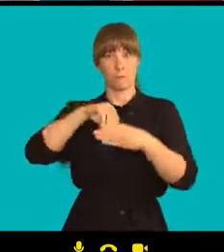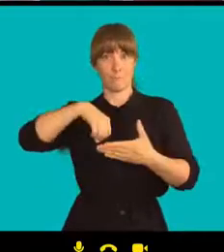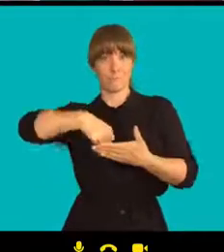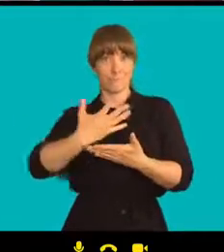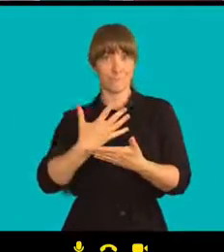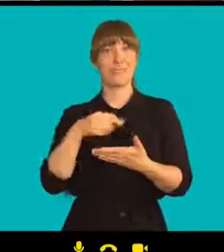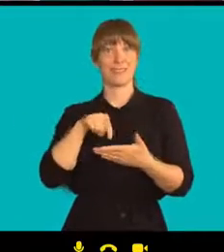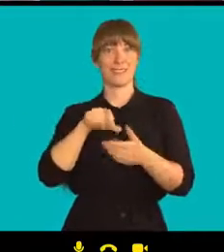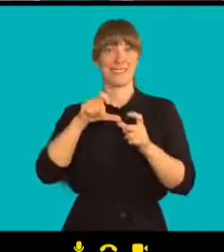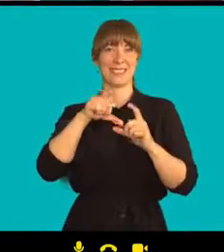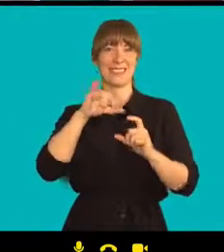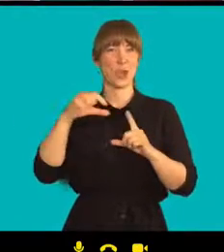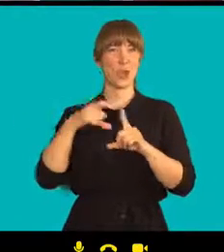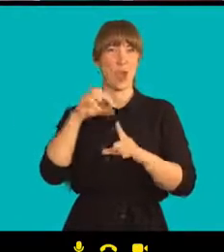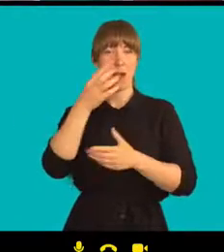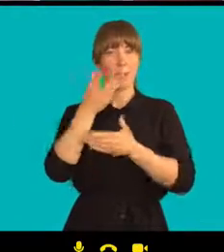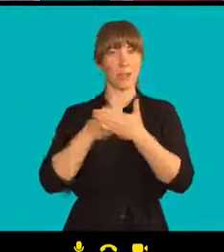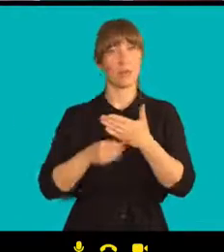Dobrý večer.